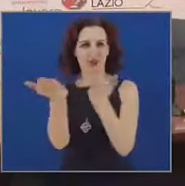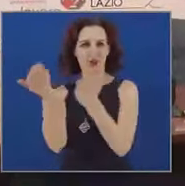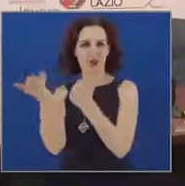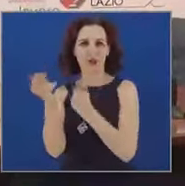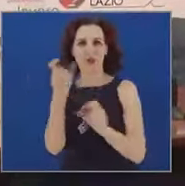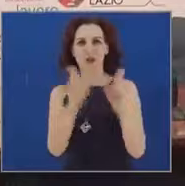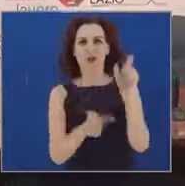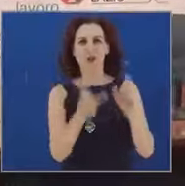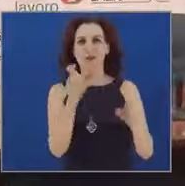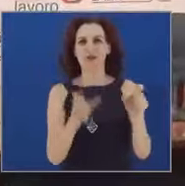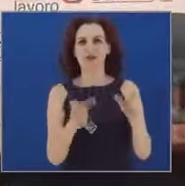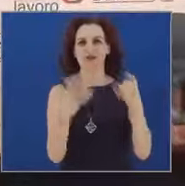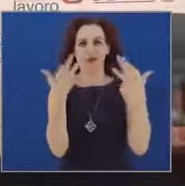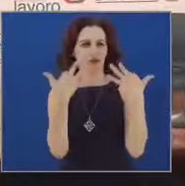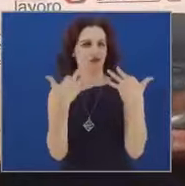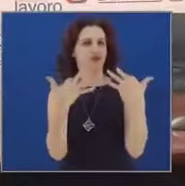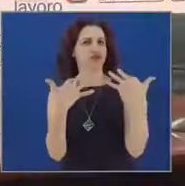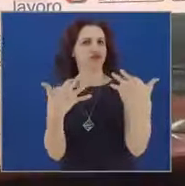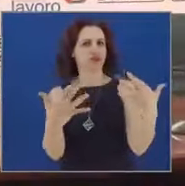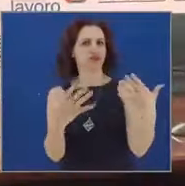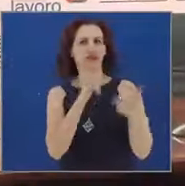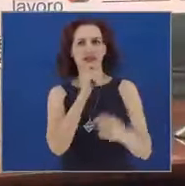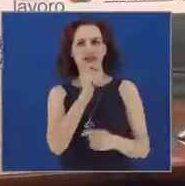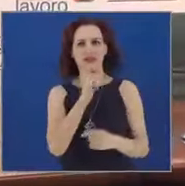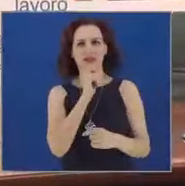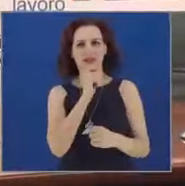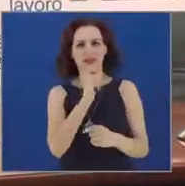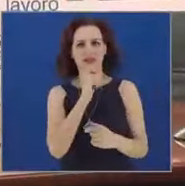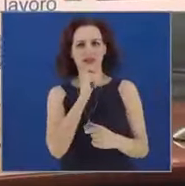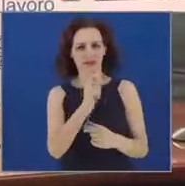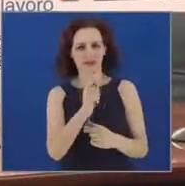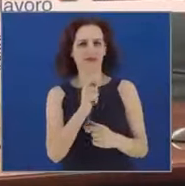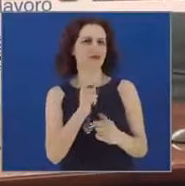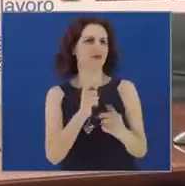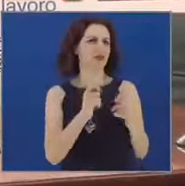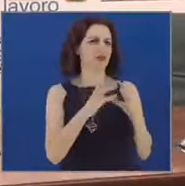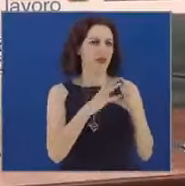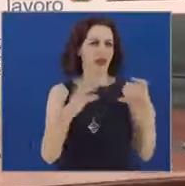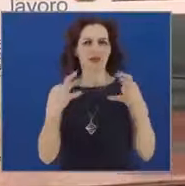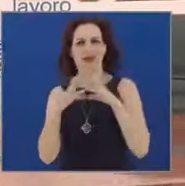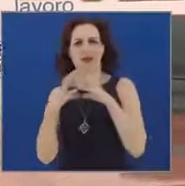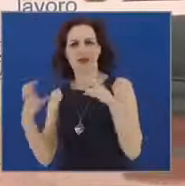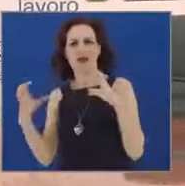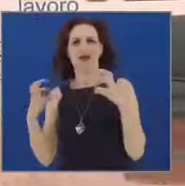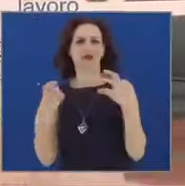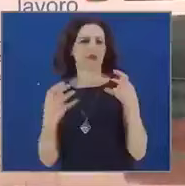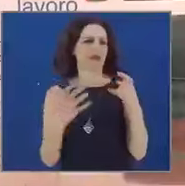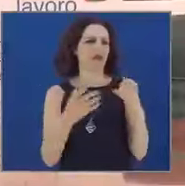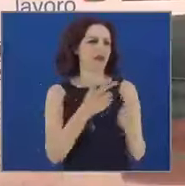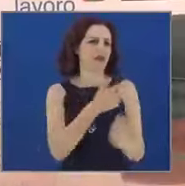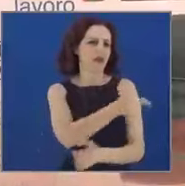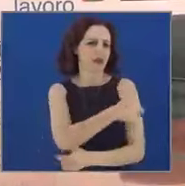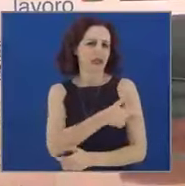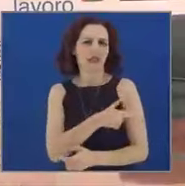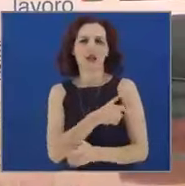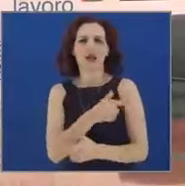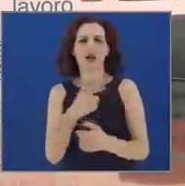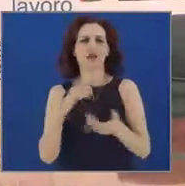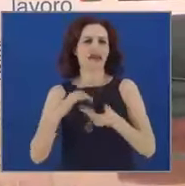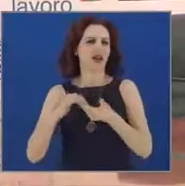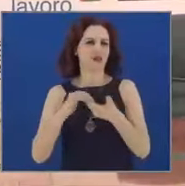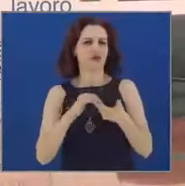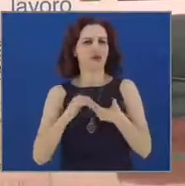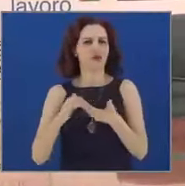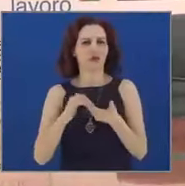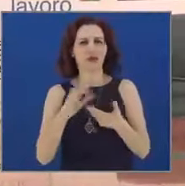presenti della stampa, del mondo produttivo, sindacale, associazionistico della Regione. Sono